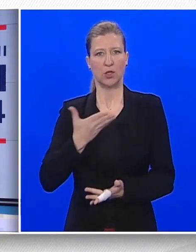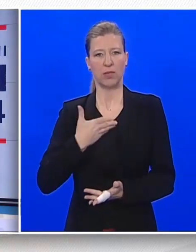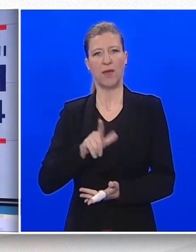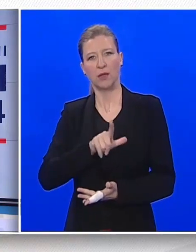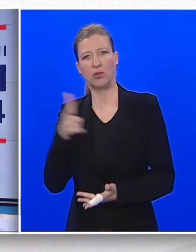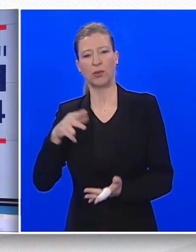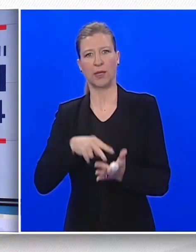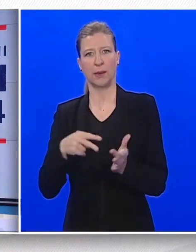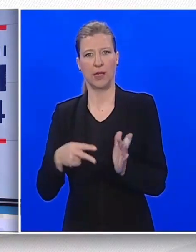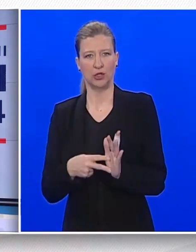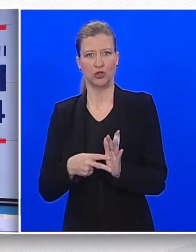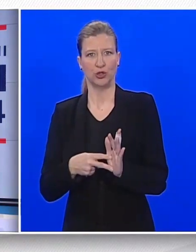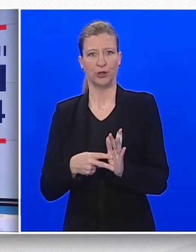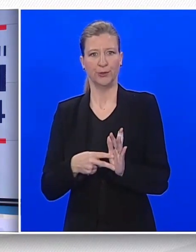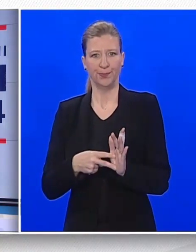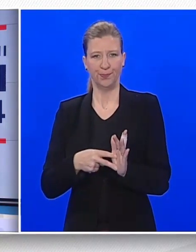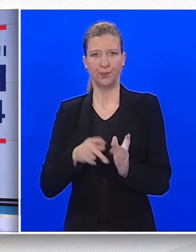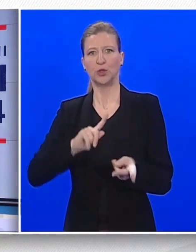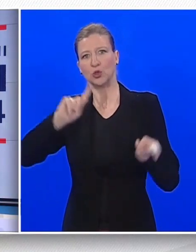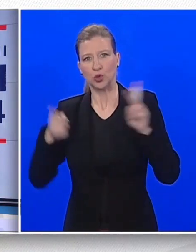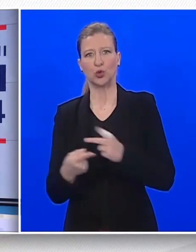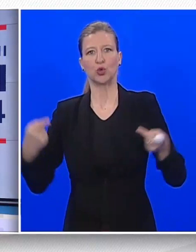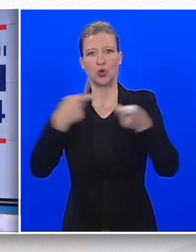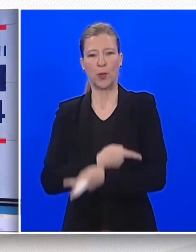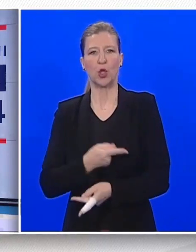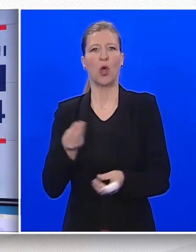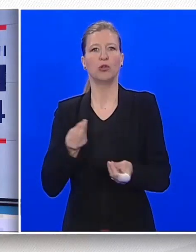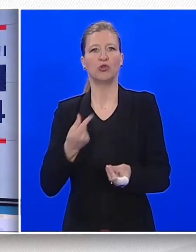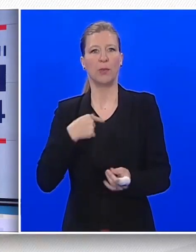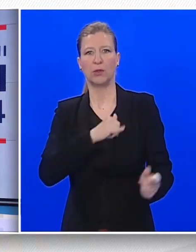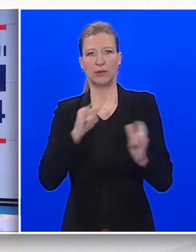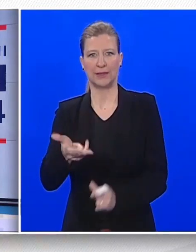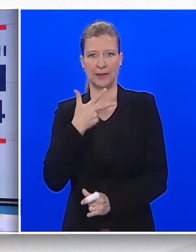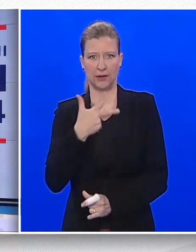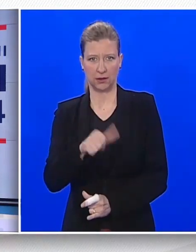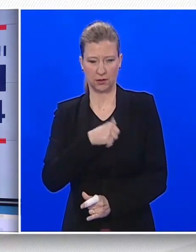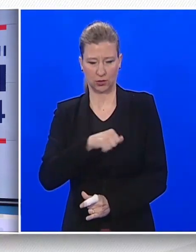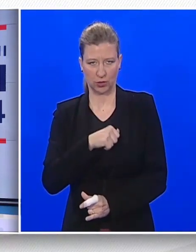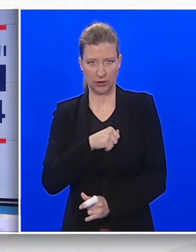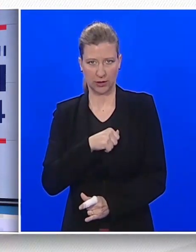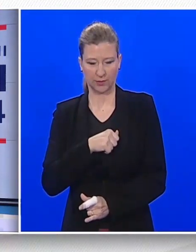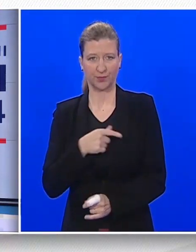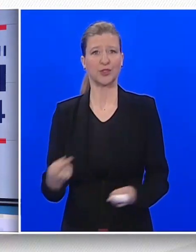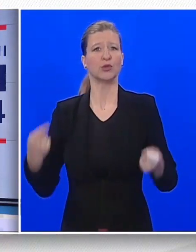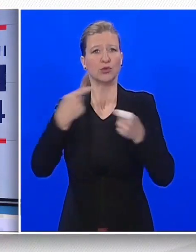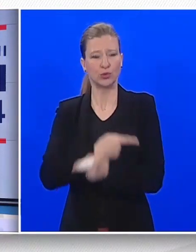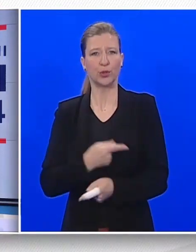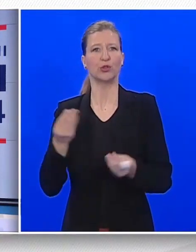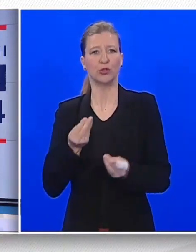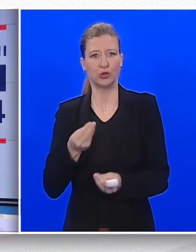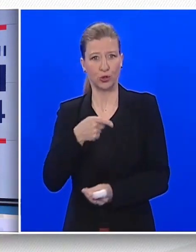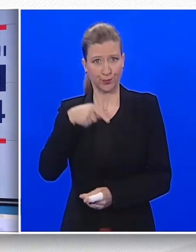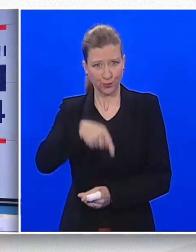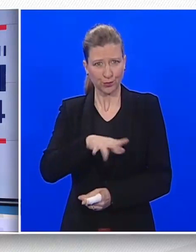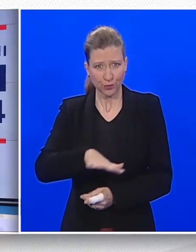proživljavali i doživljavali u proteklih 30 i nešto godina, ali i suprotno onome što se u ovoj